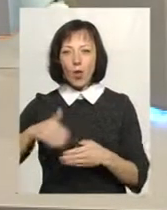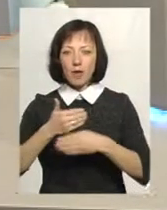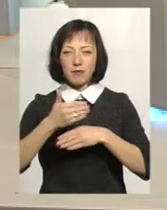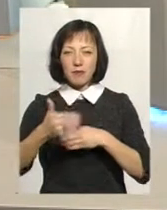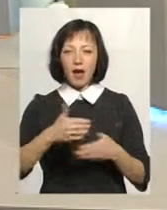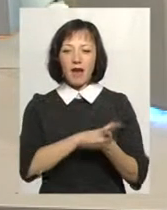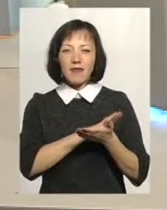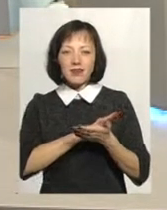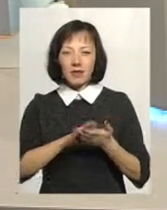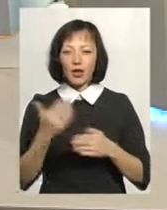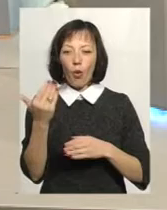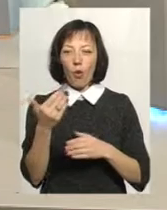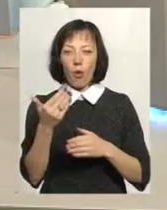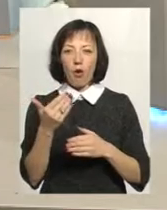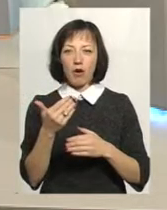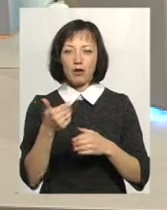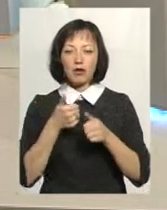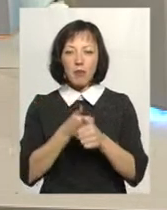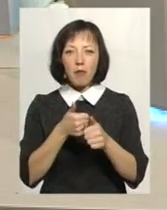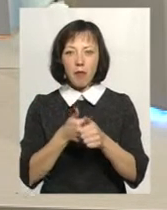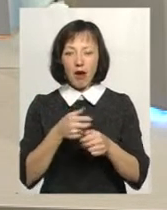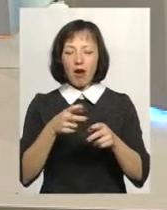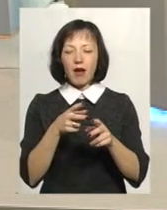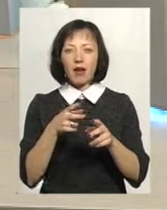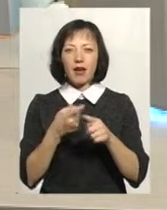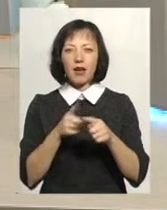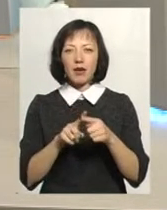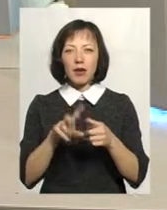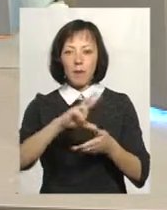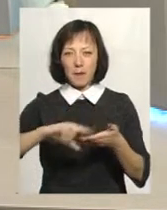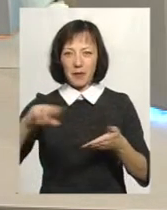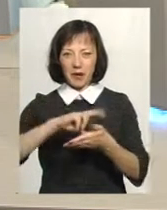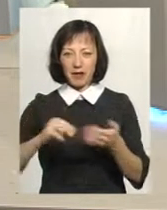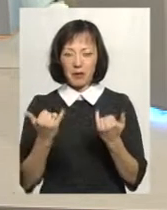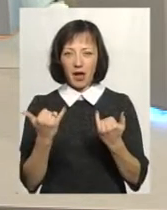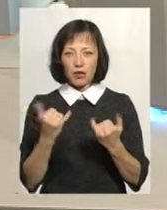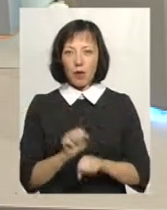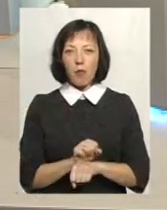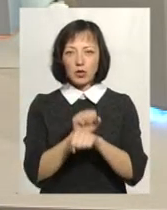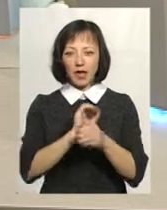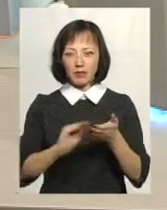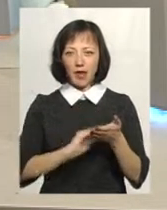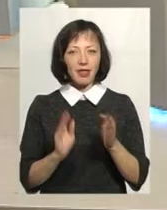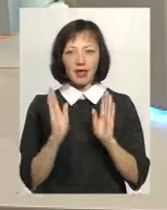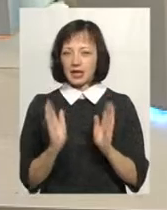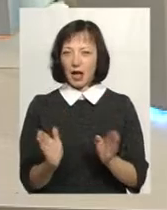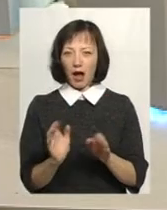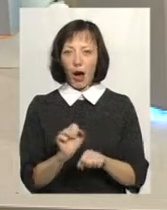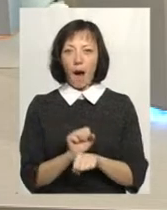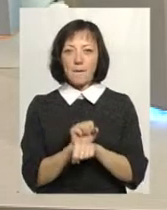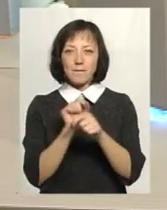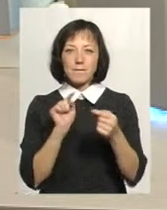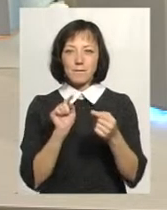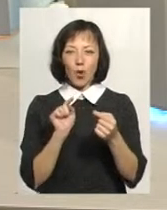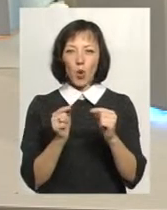послідовниками. І вже вони є в теперішньому протестантському богослові, але не тільки в протестантському богослові.